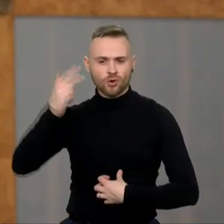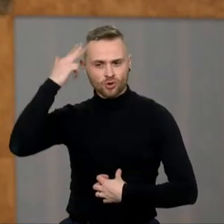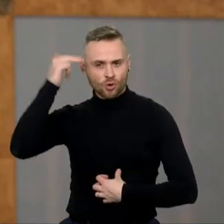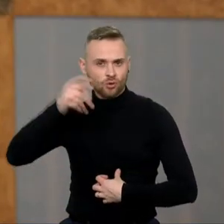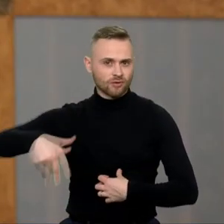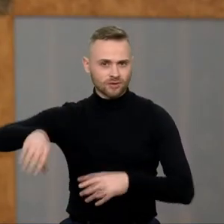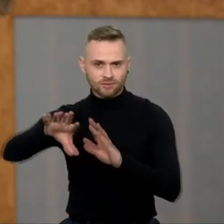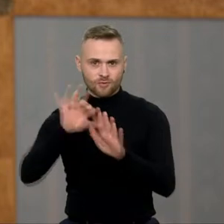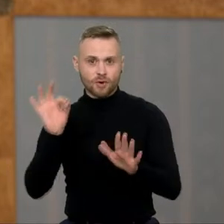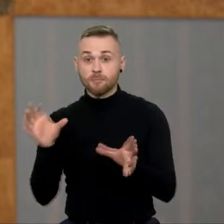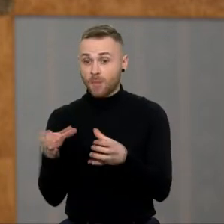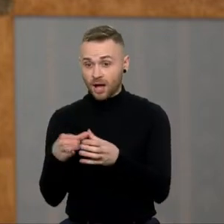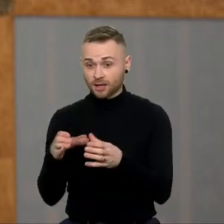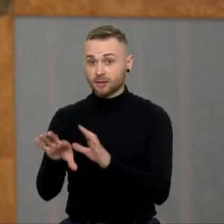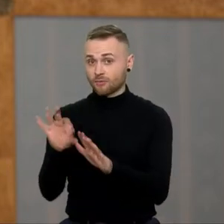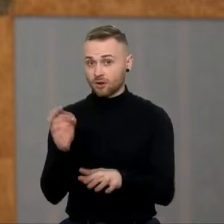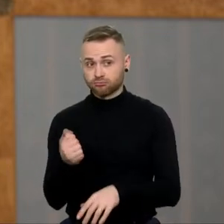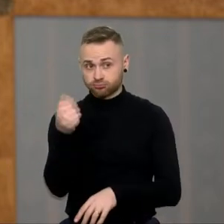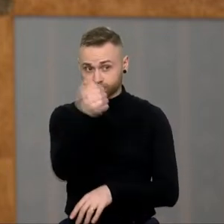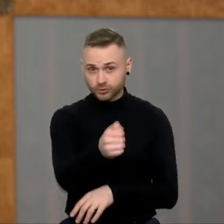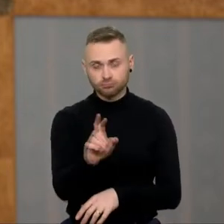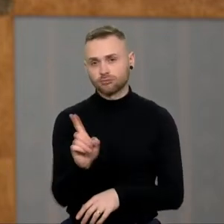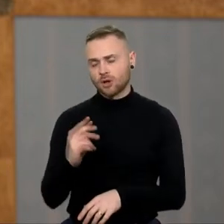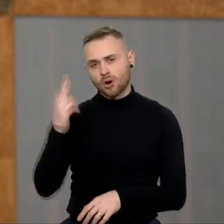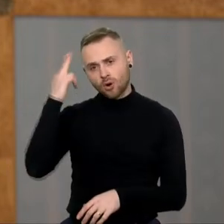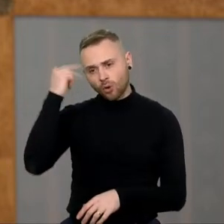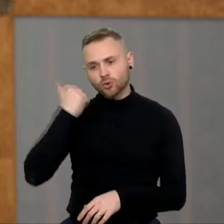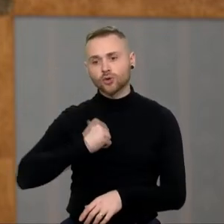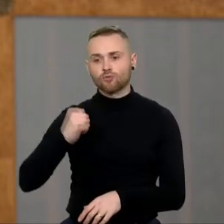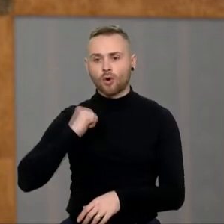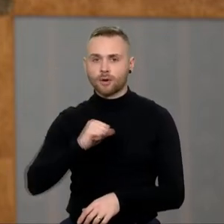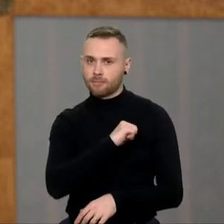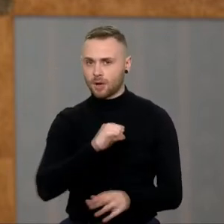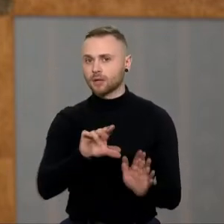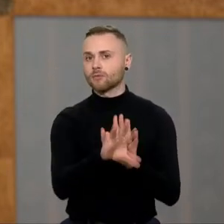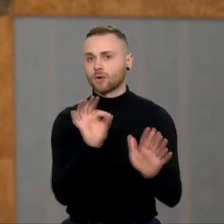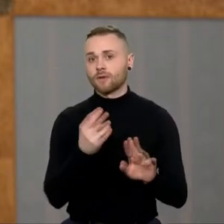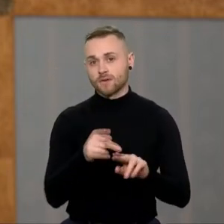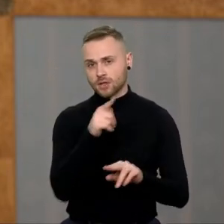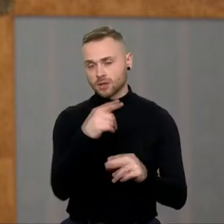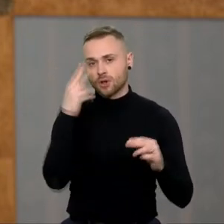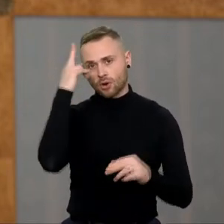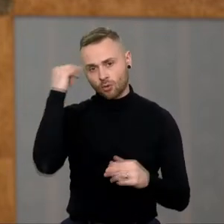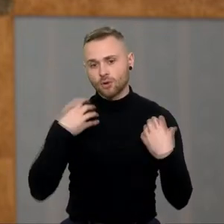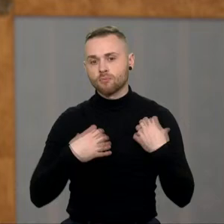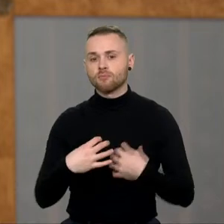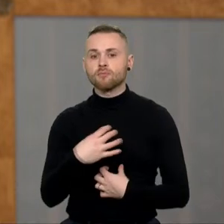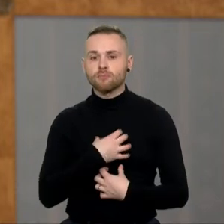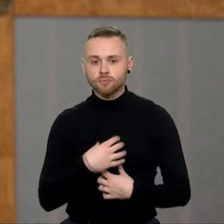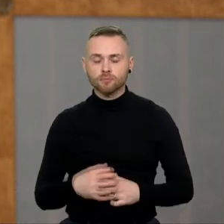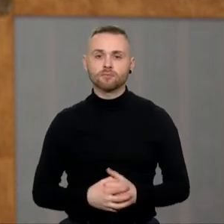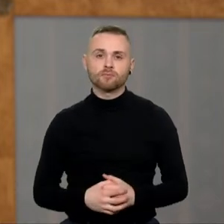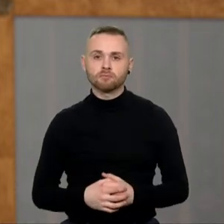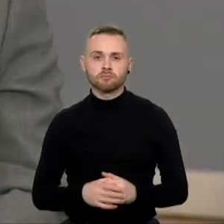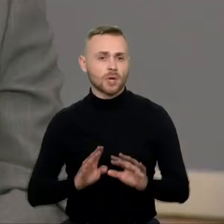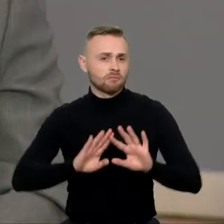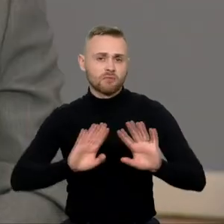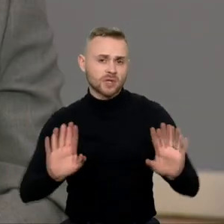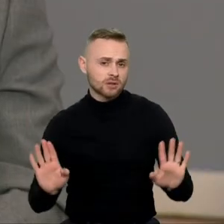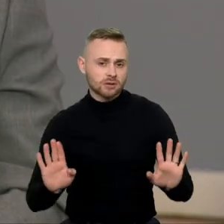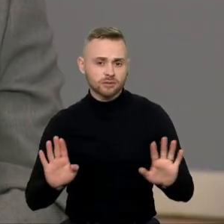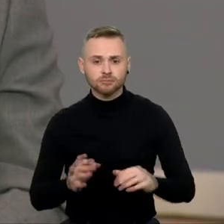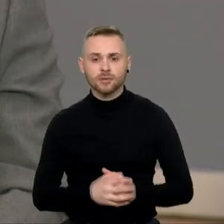kažkokia partija pastatė, jis yra išrinktas Kauno žmonių, reiškia, jis yra Kauno meras. Iš visom iš to išplaukančiam pasakmėm.